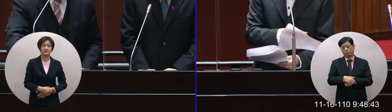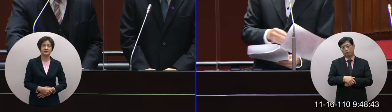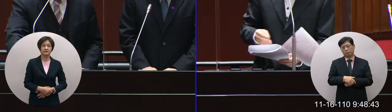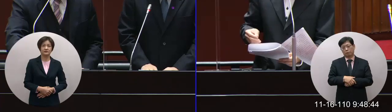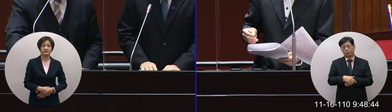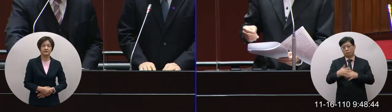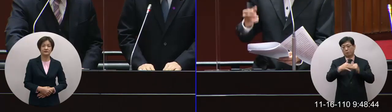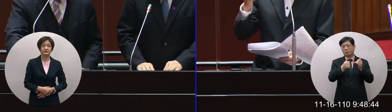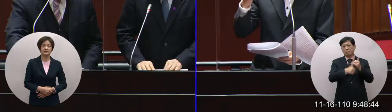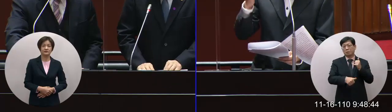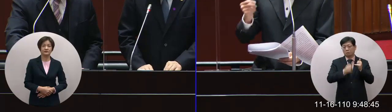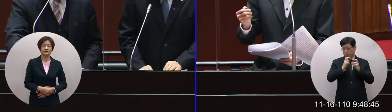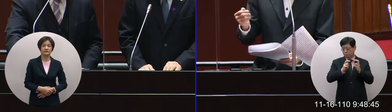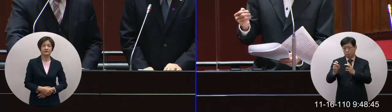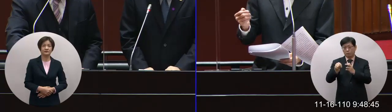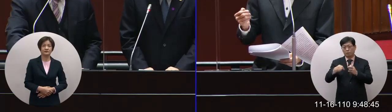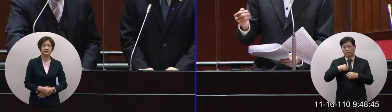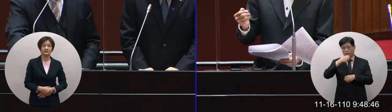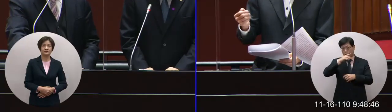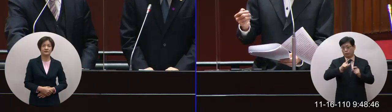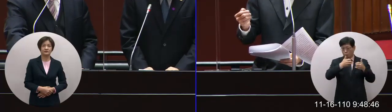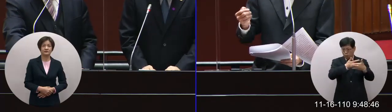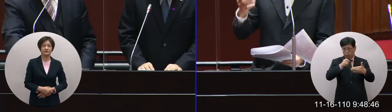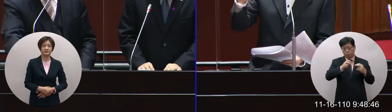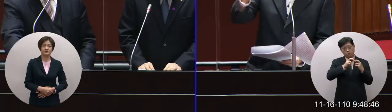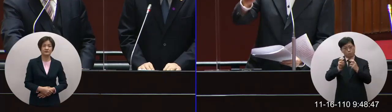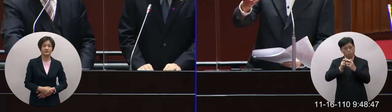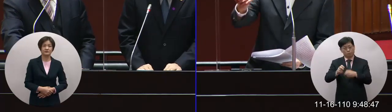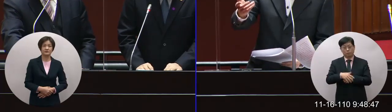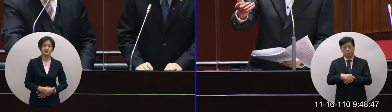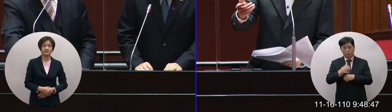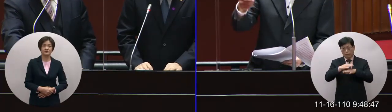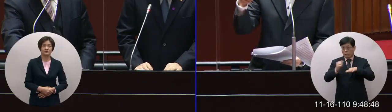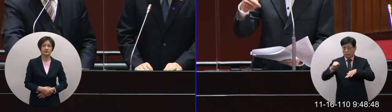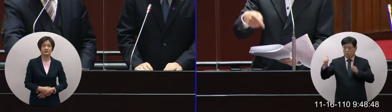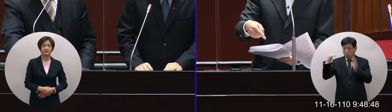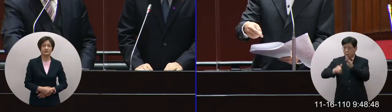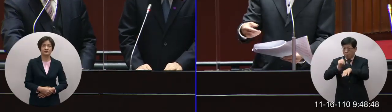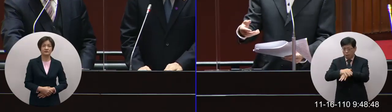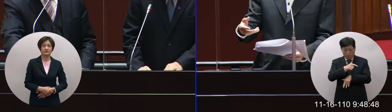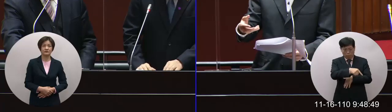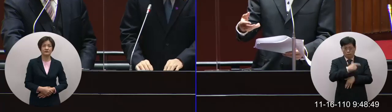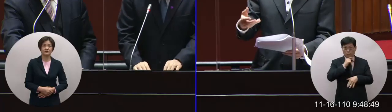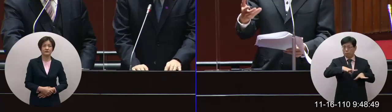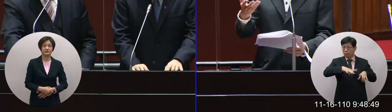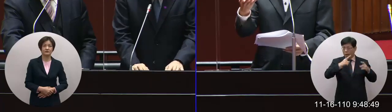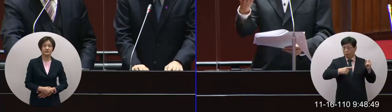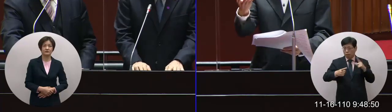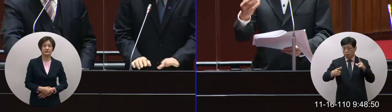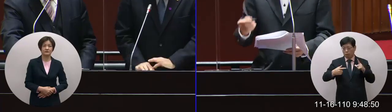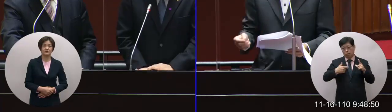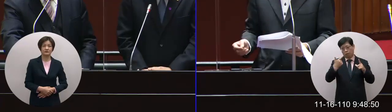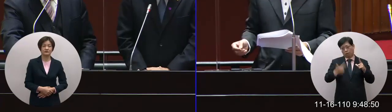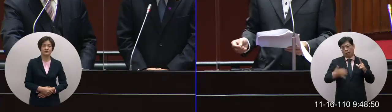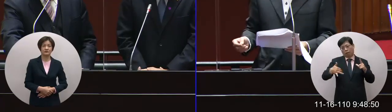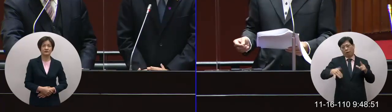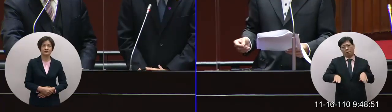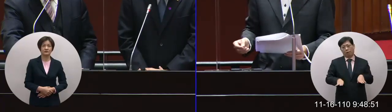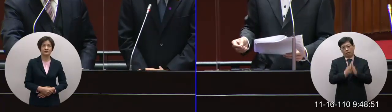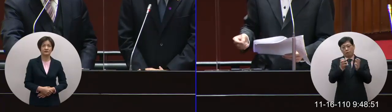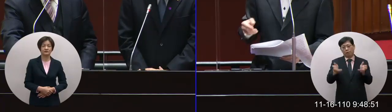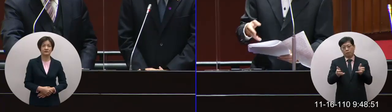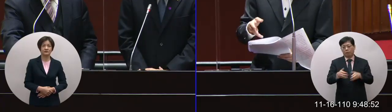民生線啊汐止東湖線捷運啊安坑都快好了結果這條線居然都還沒做